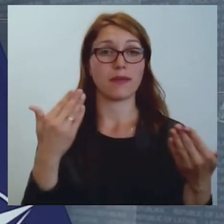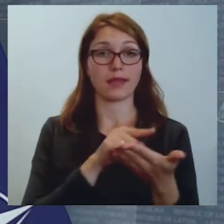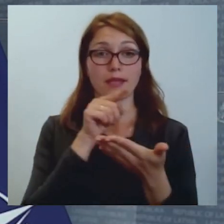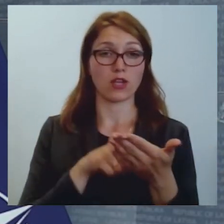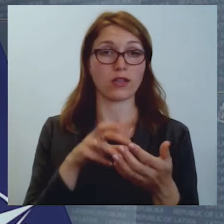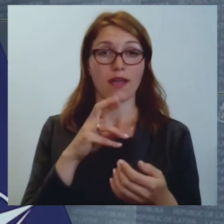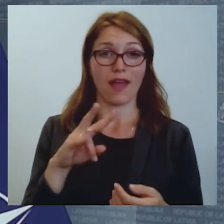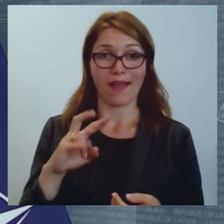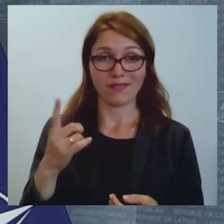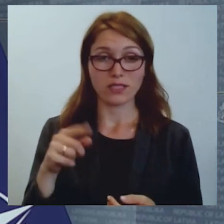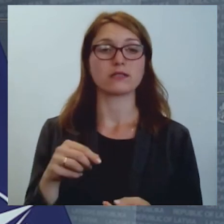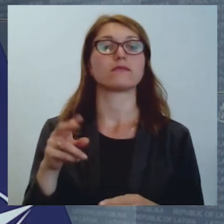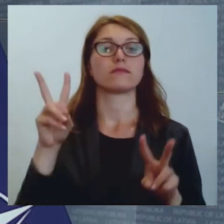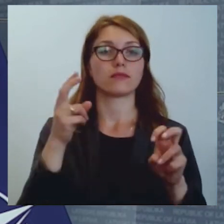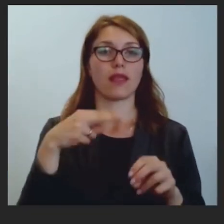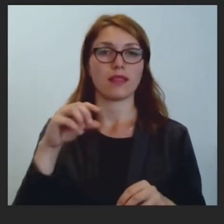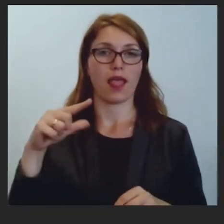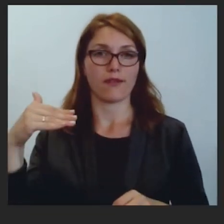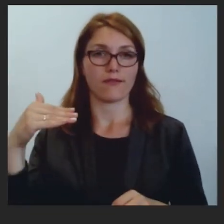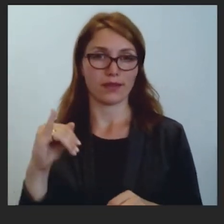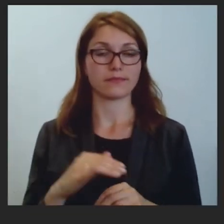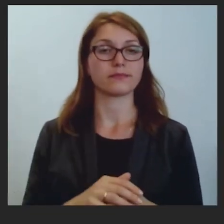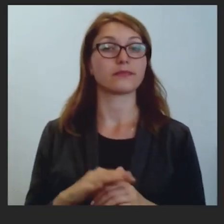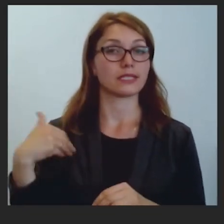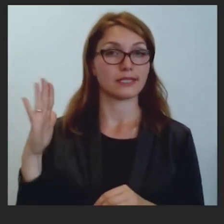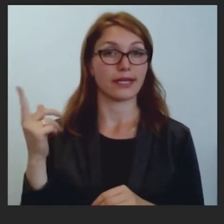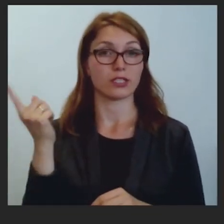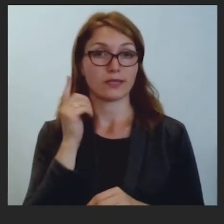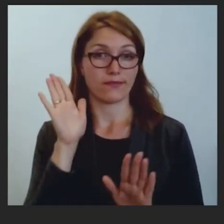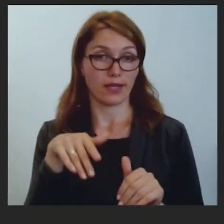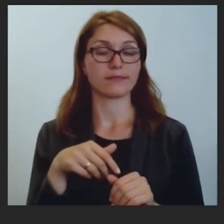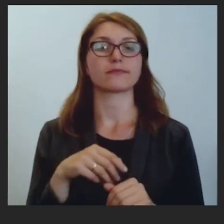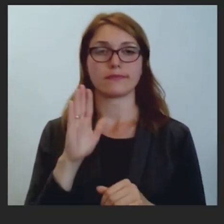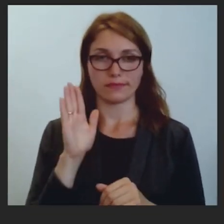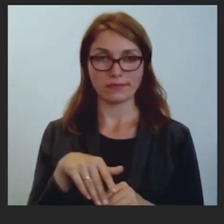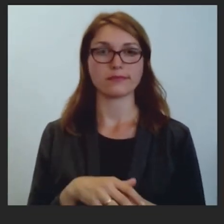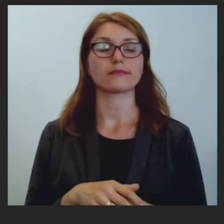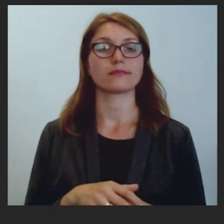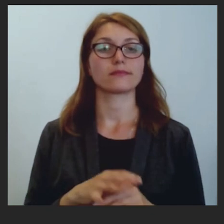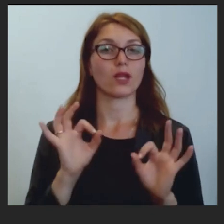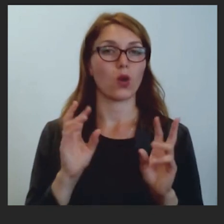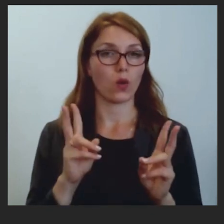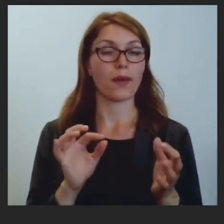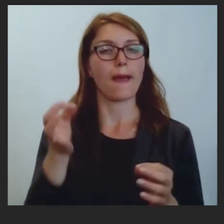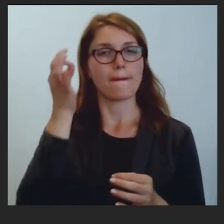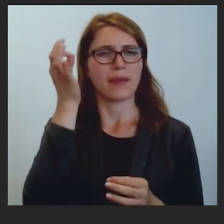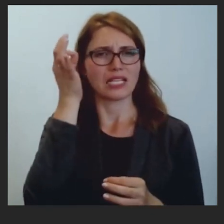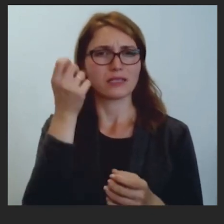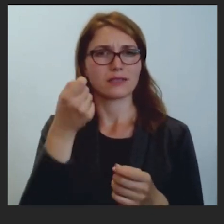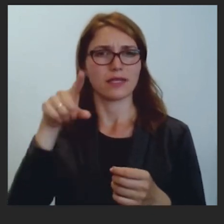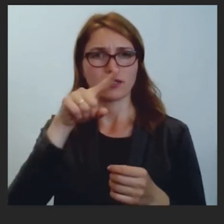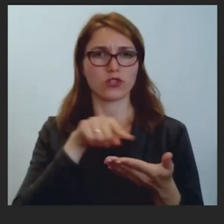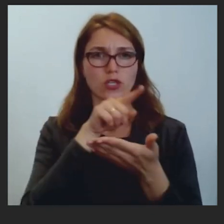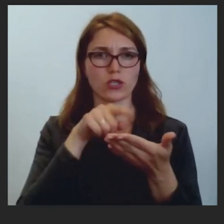Raivim no Delphi. Sveiki dzirdēt. Jā, dzirdēt. Jā, ok. Tad būs precizējāšais jautājums